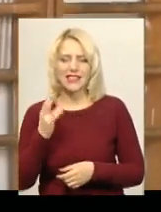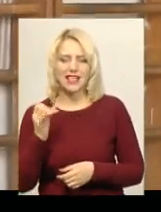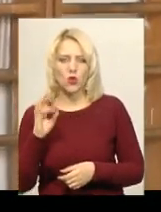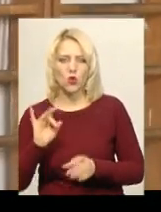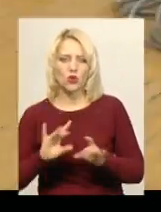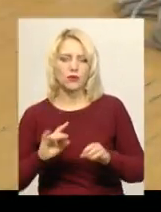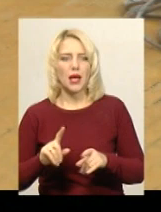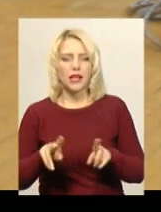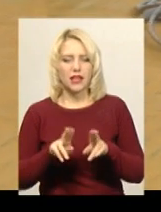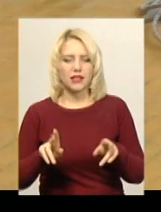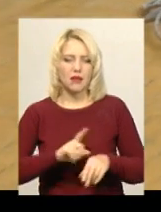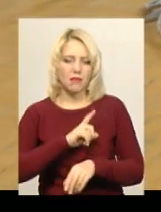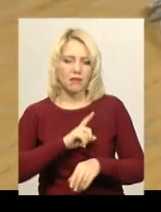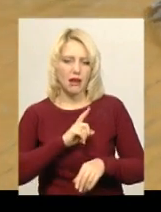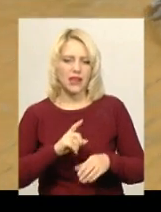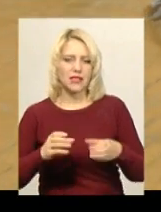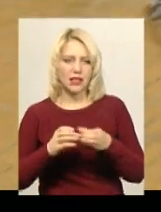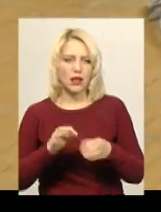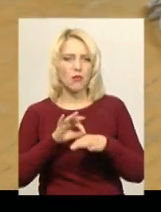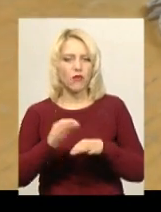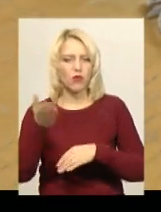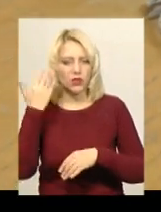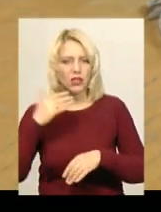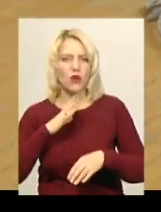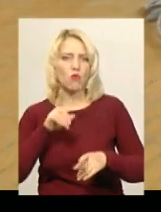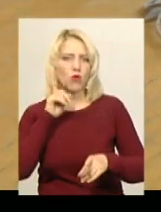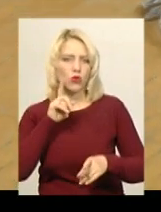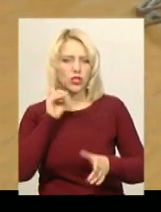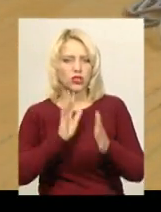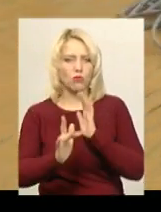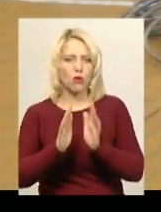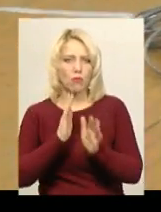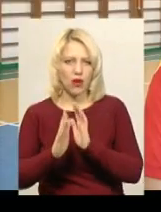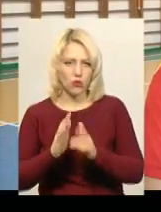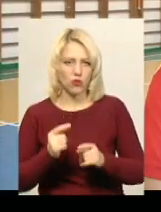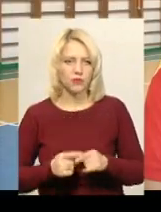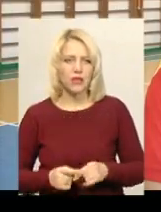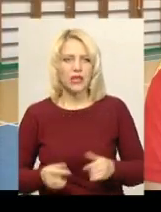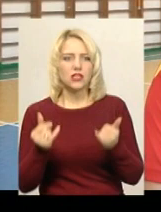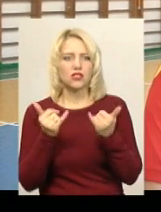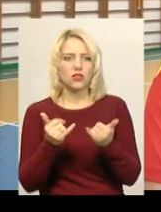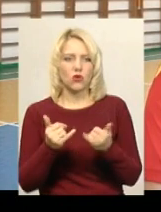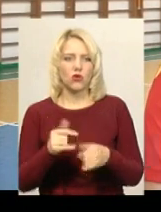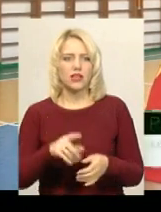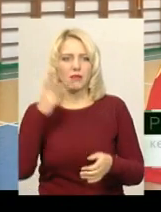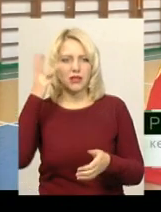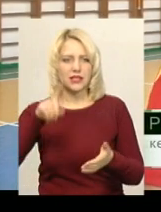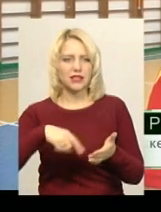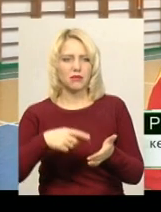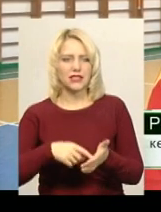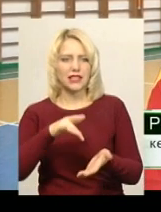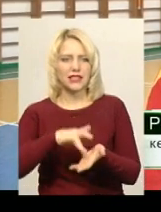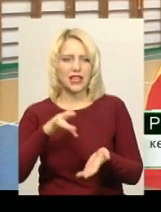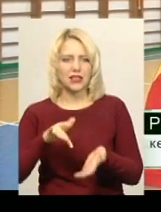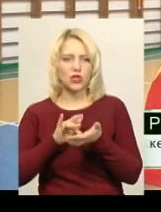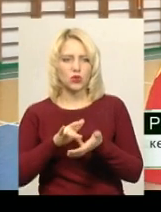майстер-класи вони проводили раніше під відкритим небом у Молодіжному парку та у сквері ім. Сьогодні Хмельницький міський центр туризму